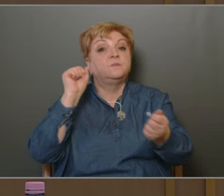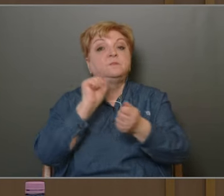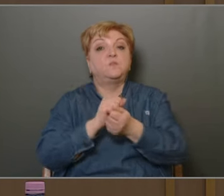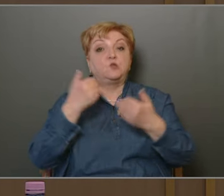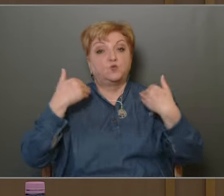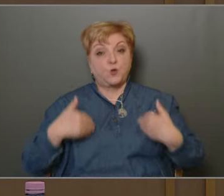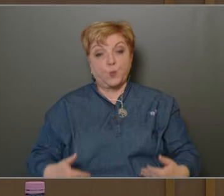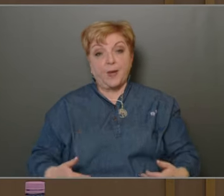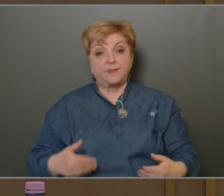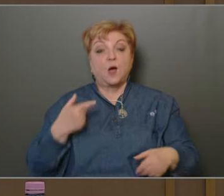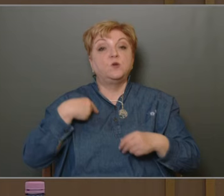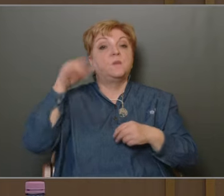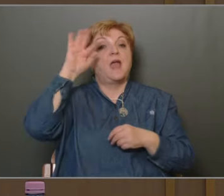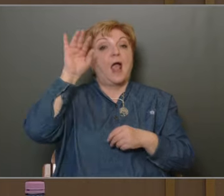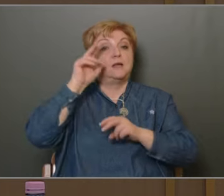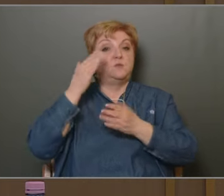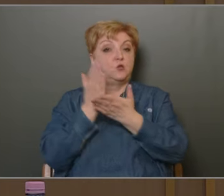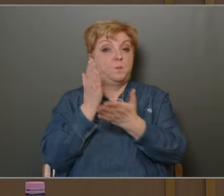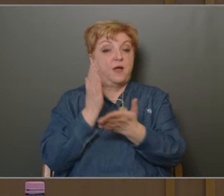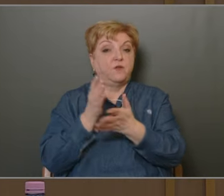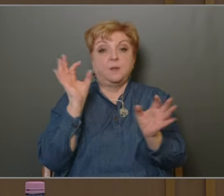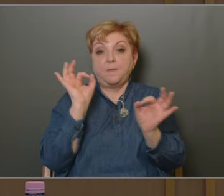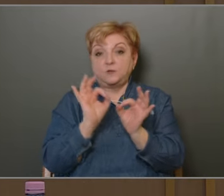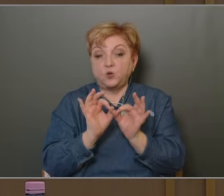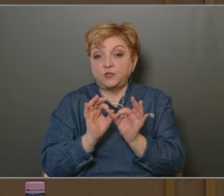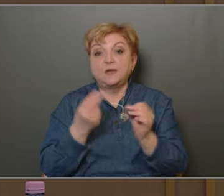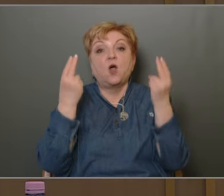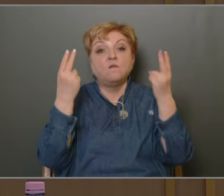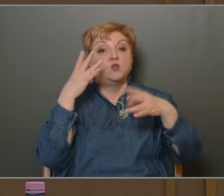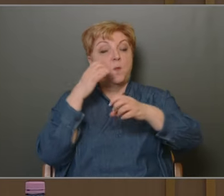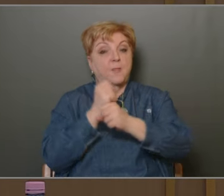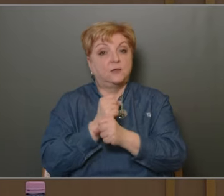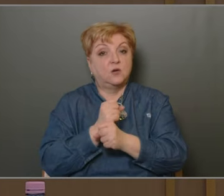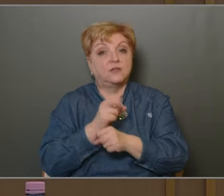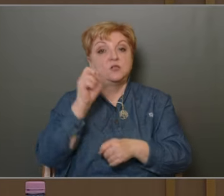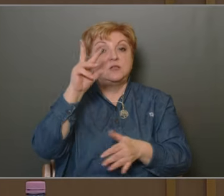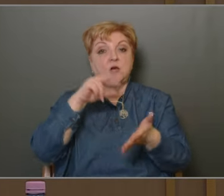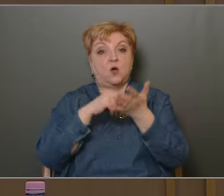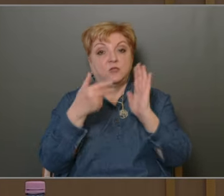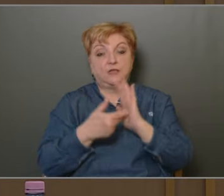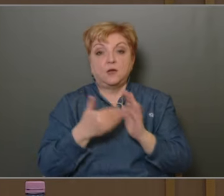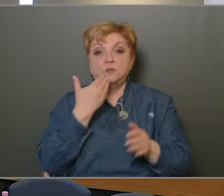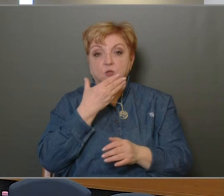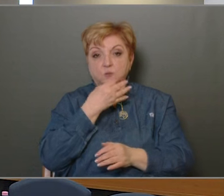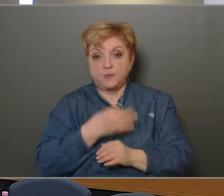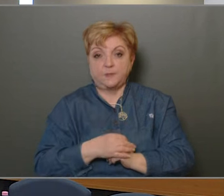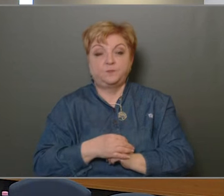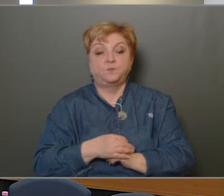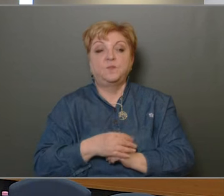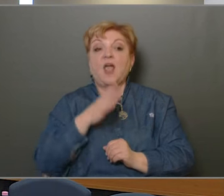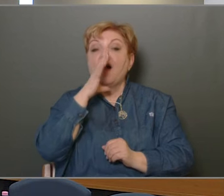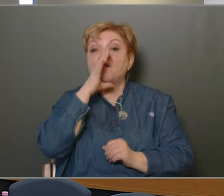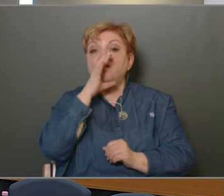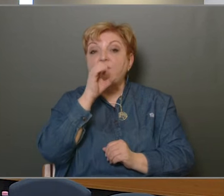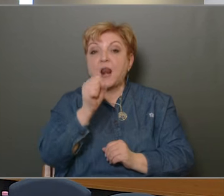vagyok benne, hogy a mi elképzelésénknek megfelelően megtörténik a vagyon megtartásait a 13. kerületben. Köszönöm szépen. A